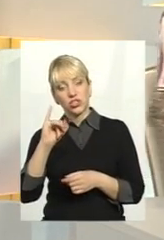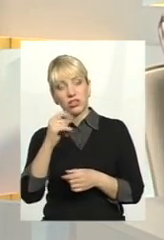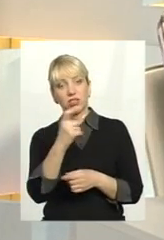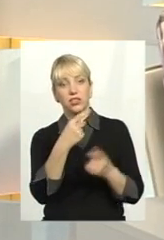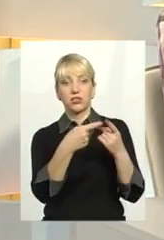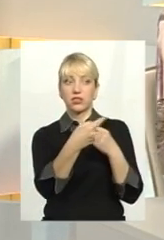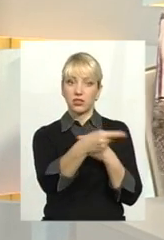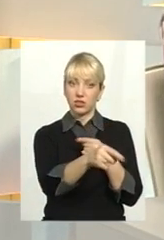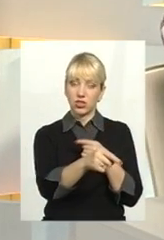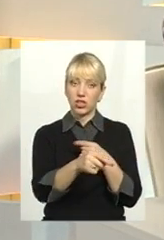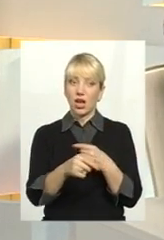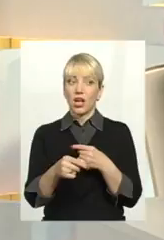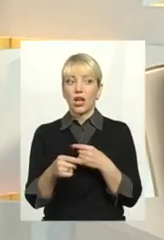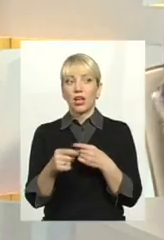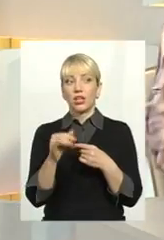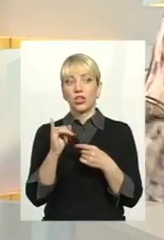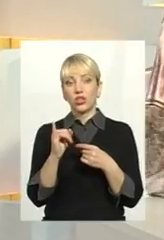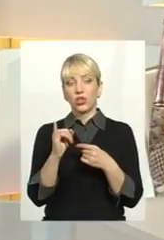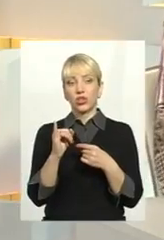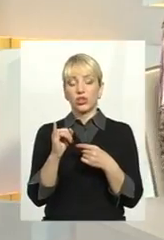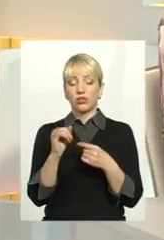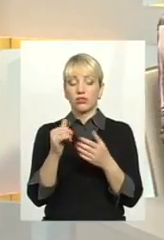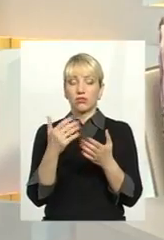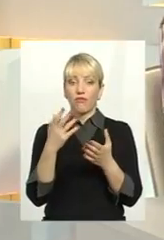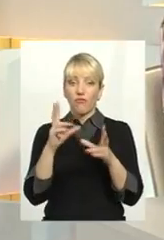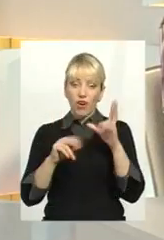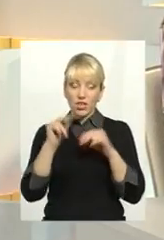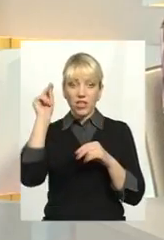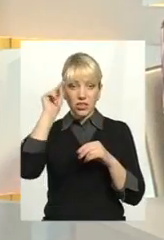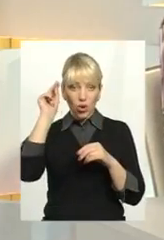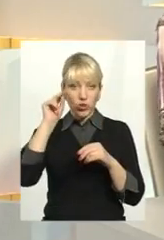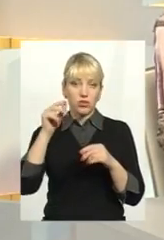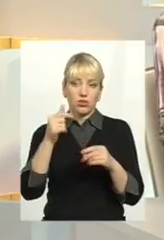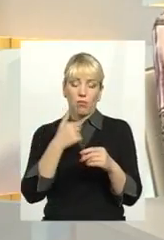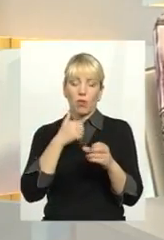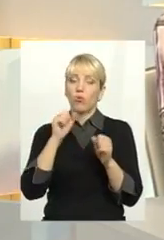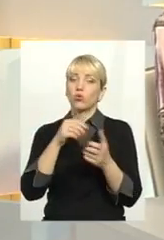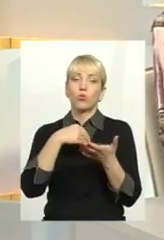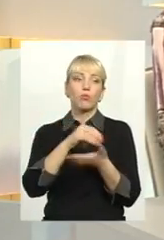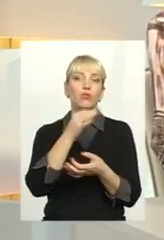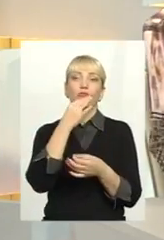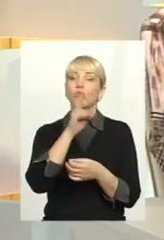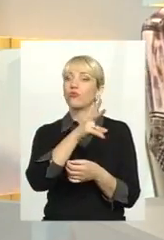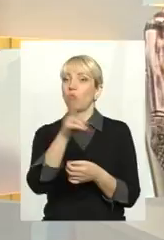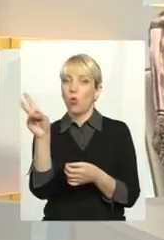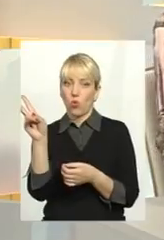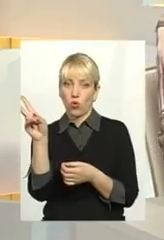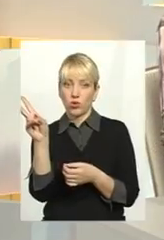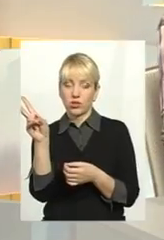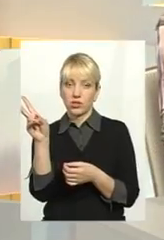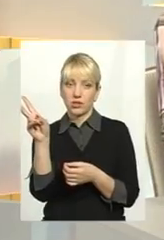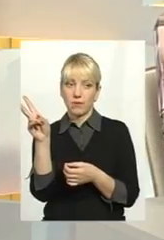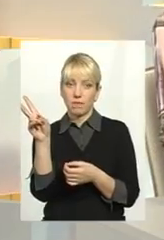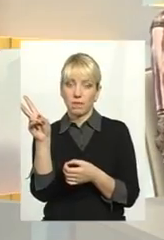декларативно ми можемо купити в будь-кого, теоретично, так, купити газ ще десь. Що нам